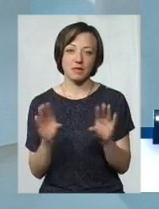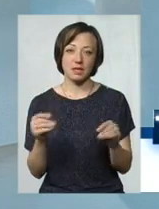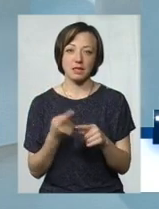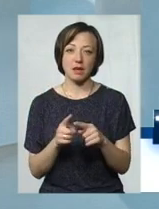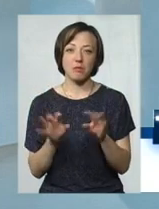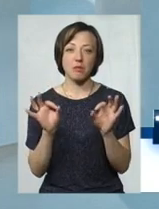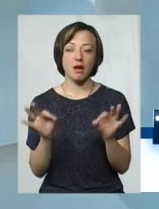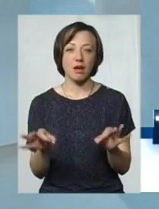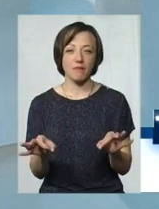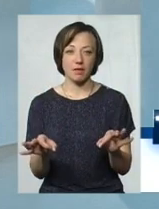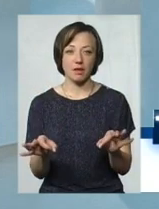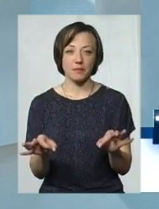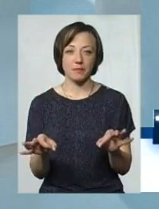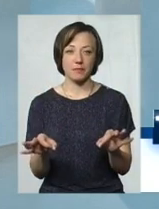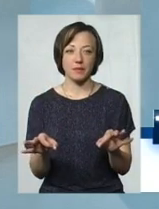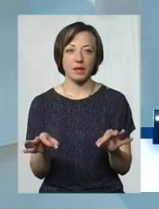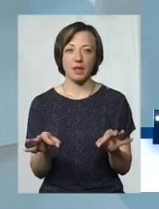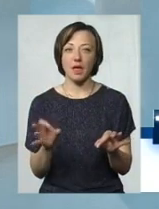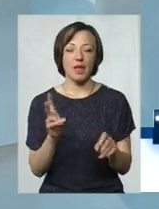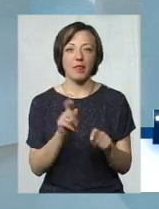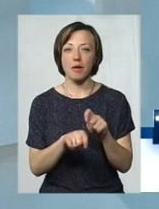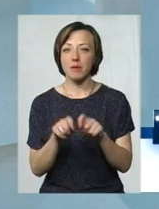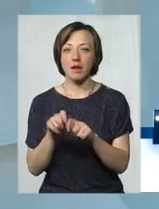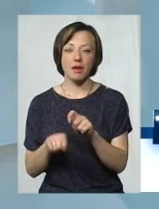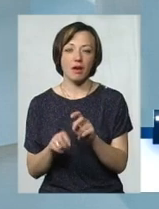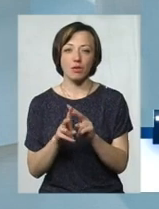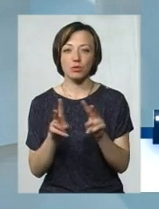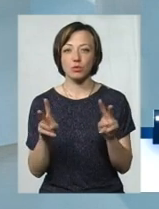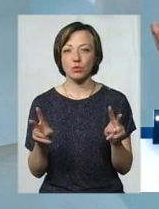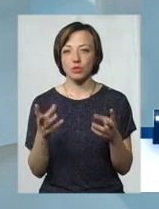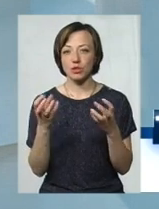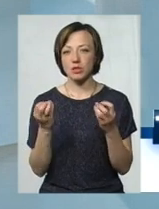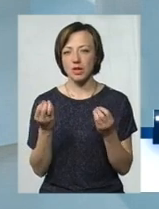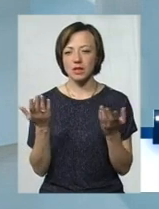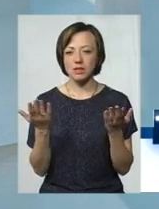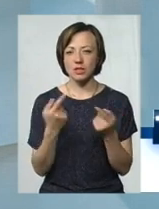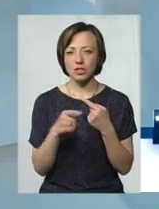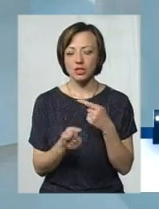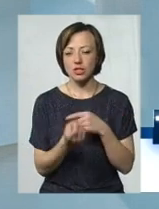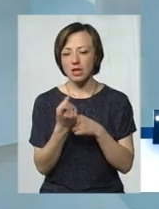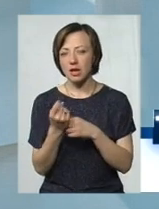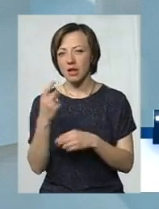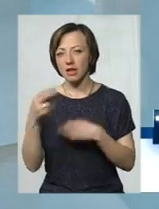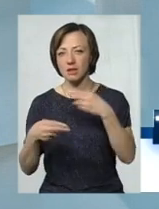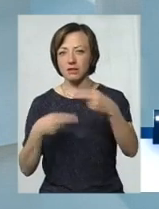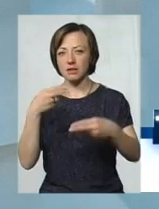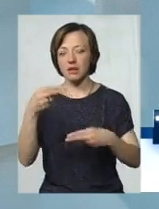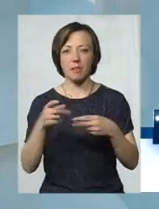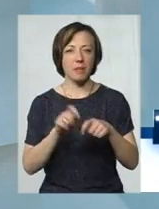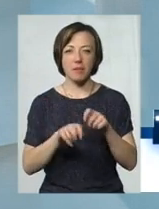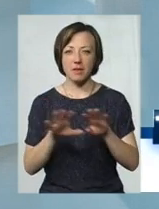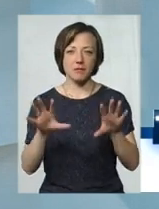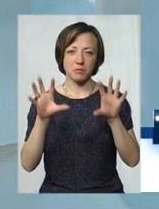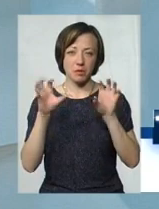вже правда. І не перевіряє, як там хтось з якихсь інших черел, не перевіряють і